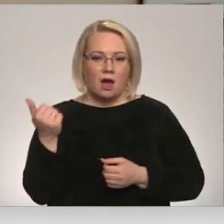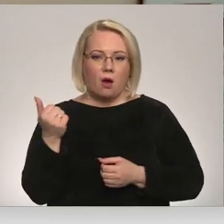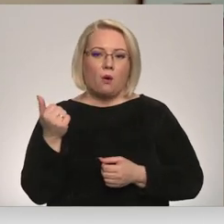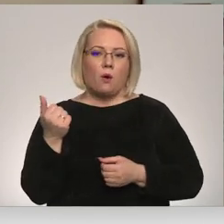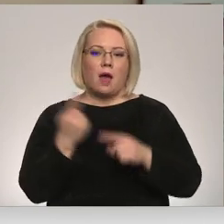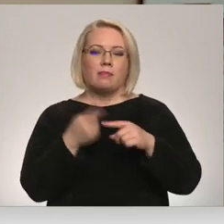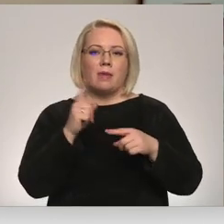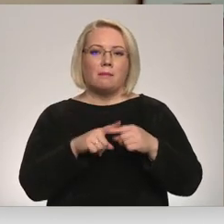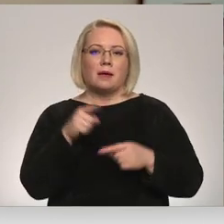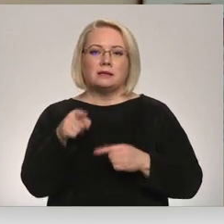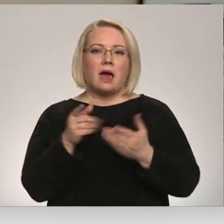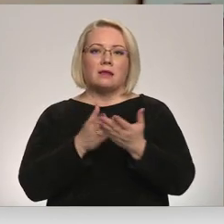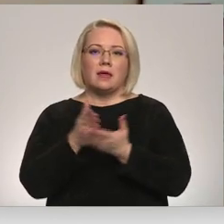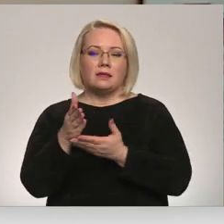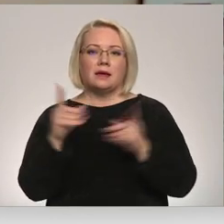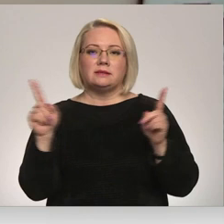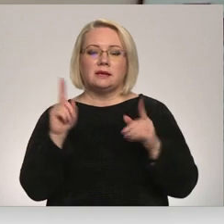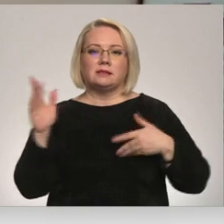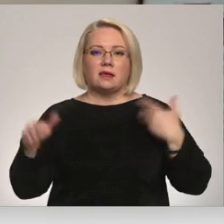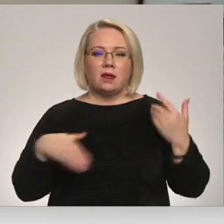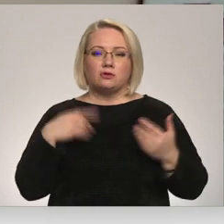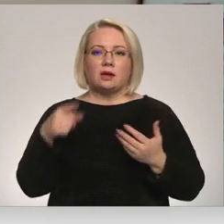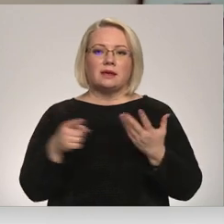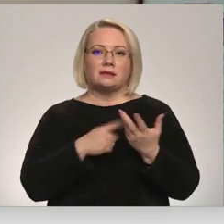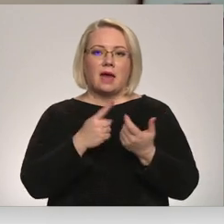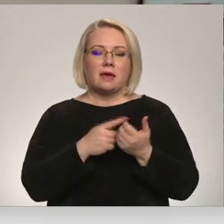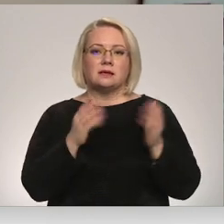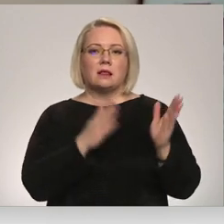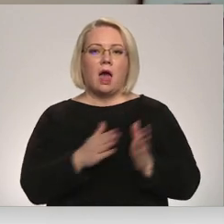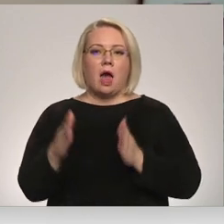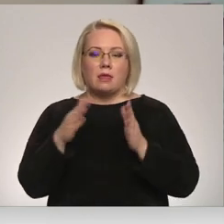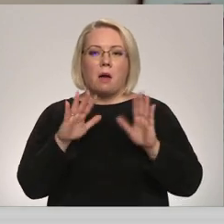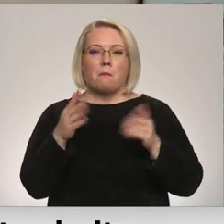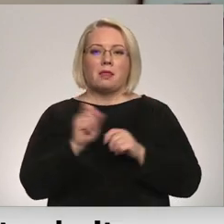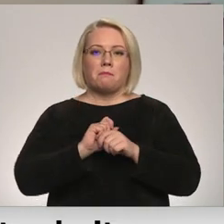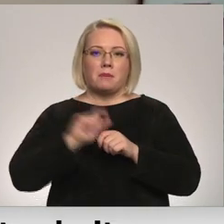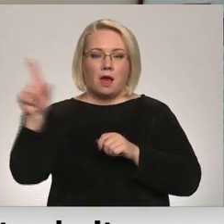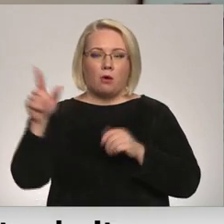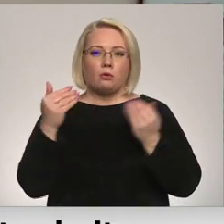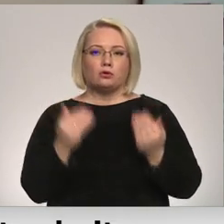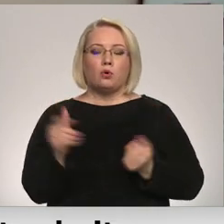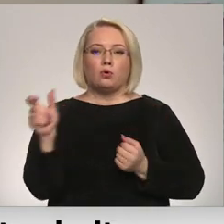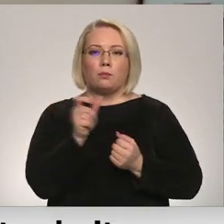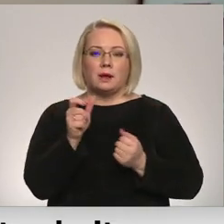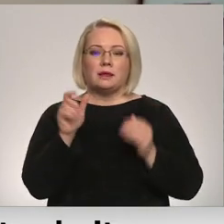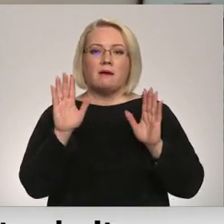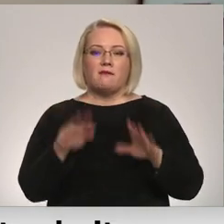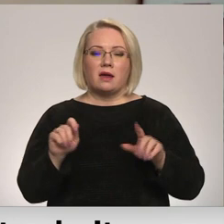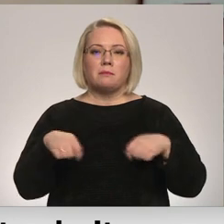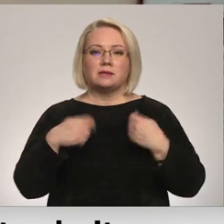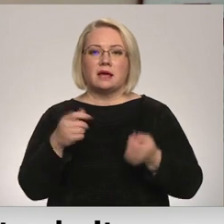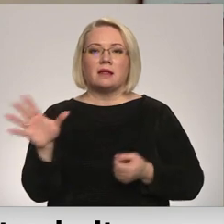Tāpēc jau tā tendence ir tik satraucoša, ka tas skaits lēnā, bet nedaudz pie jau uz doto mirku, mēs varam sniegt. Viss medicīnas,